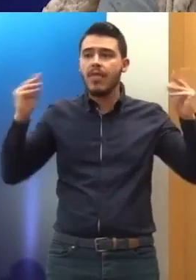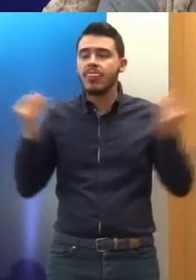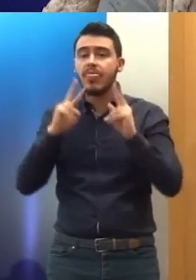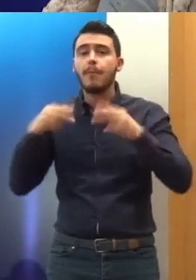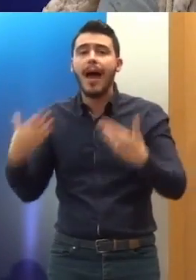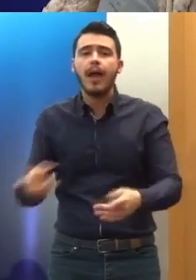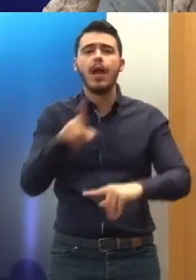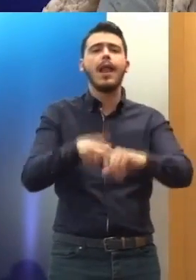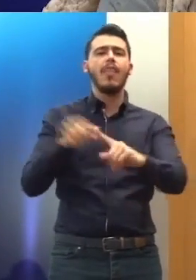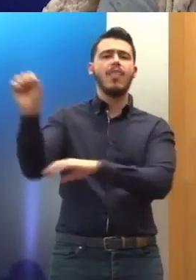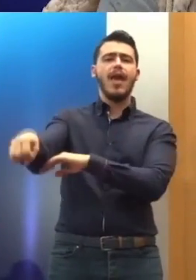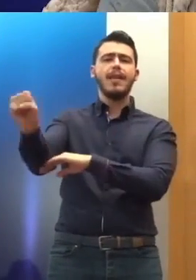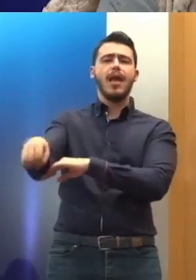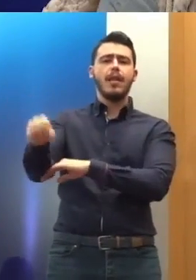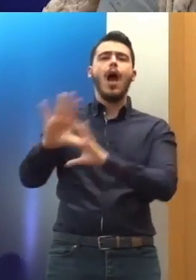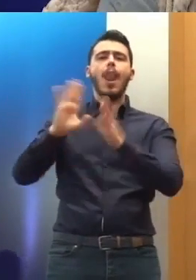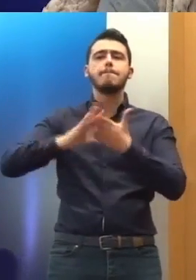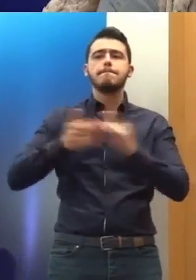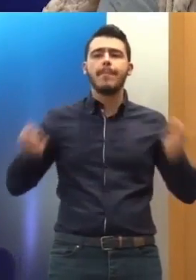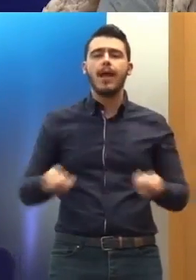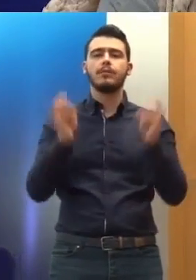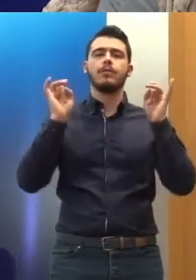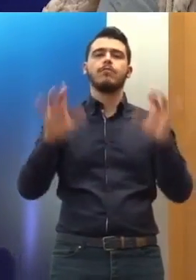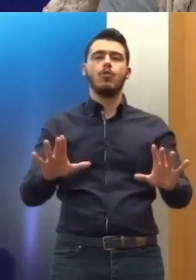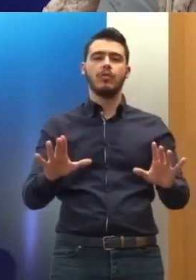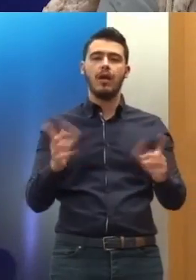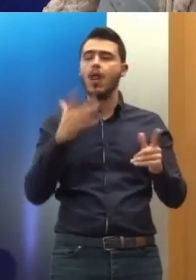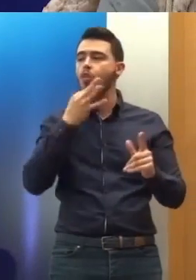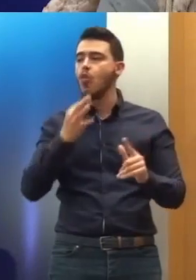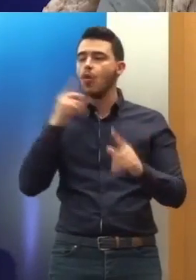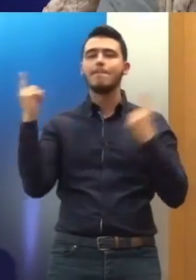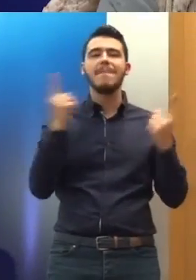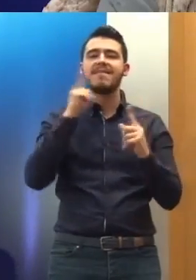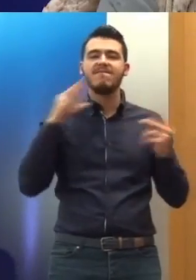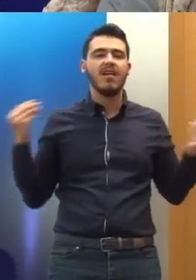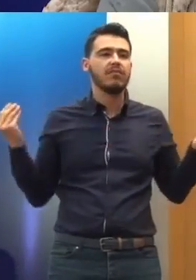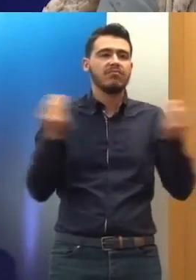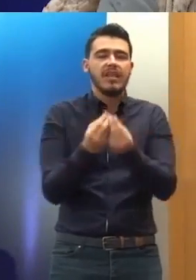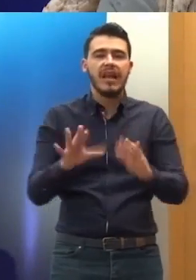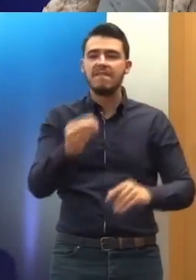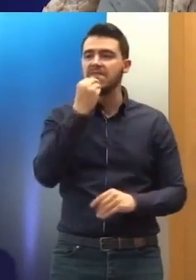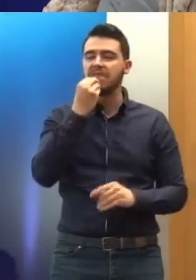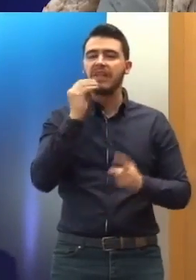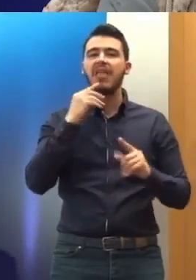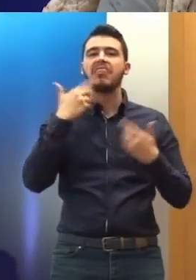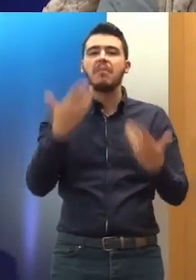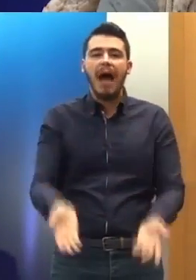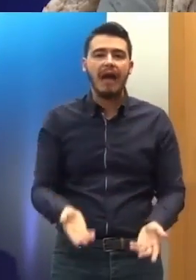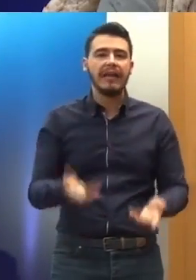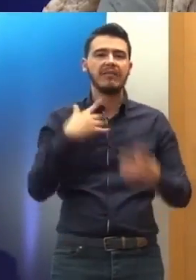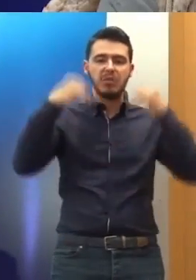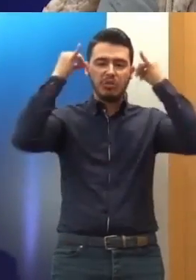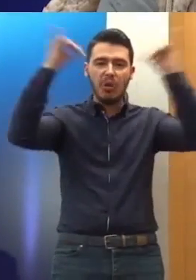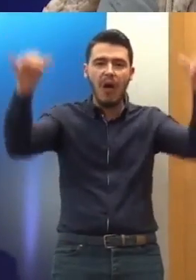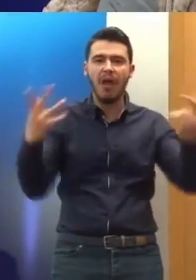μένουν εκεί κλεισμένοι Χωρίς να έχουν συνθήκες κράτησης ανθρώπινες, χωρίς να μπορούν να προαμβλίζουν Τίχος να μπορούν να φάνουν πως πρέπει, χωρίς να είναι ο ένας